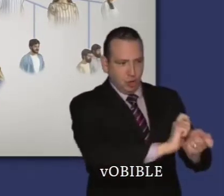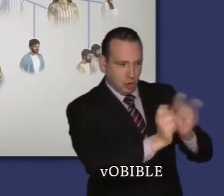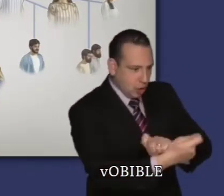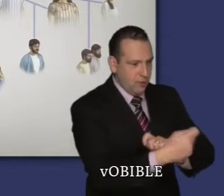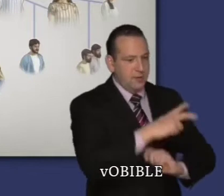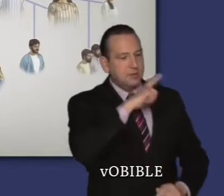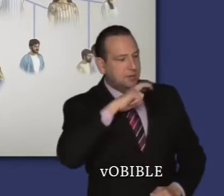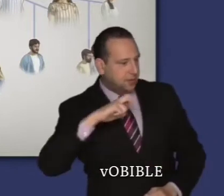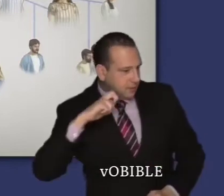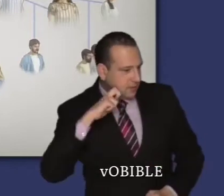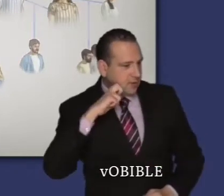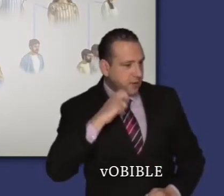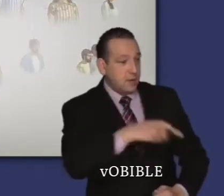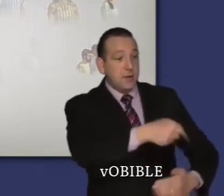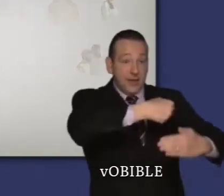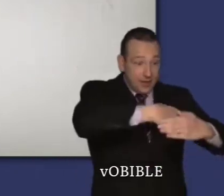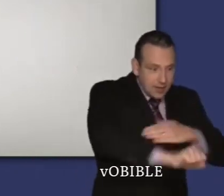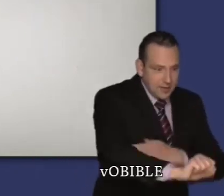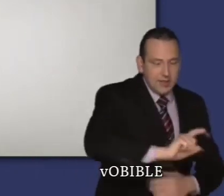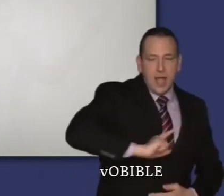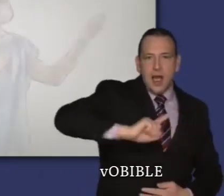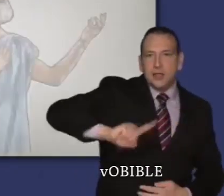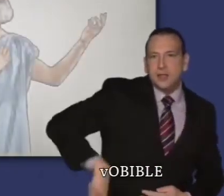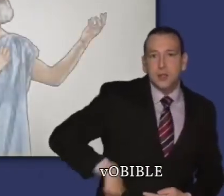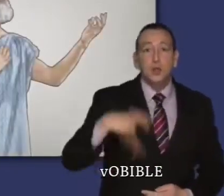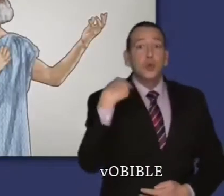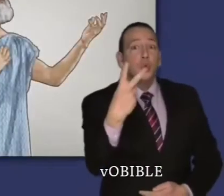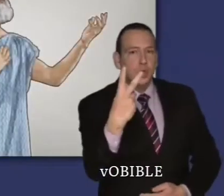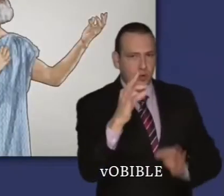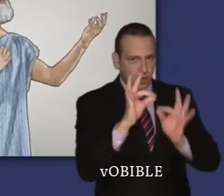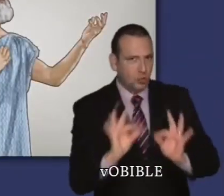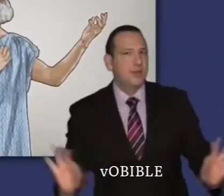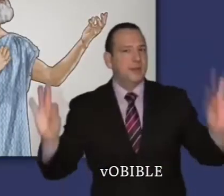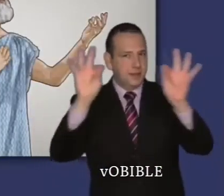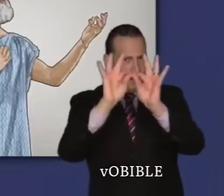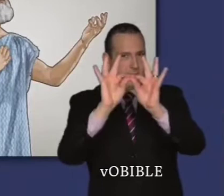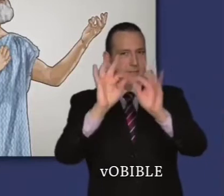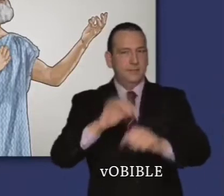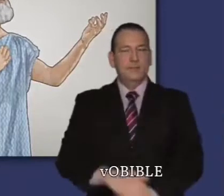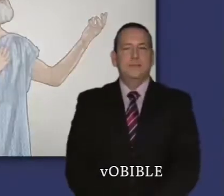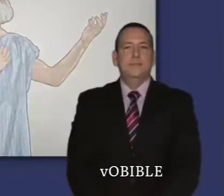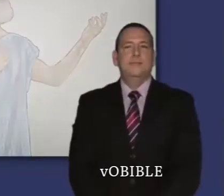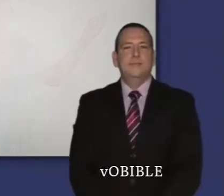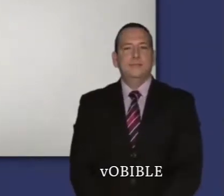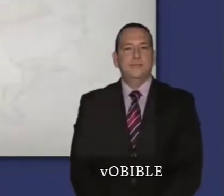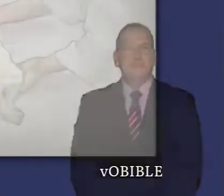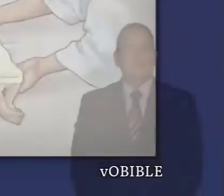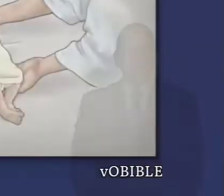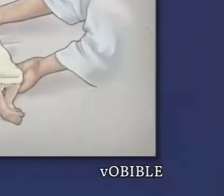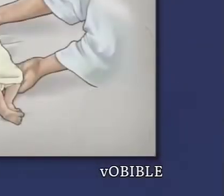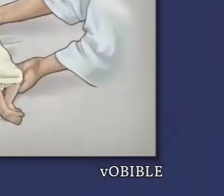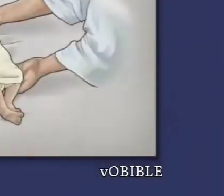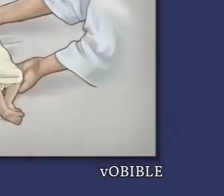Jacob retourne ensuite en Canaan où Dieu change son nom en Israël et où Rachel donne naissance au douzième